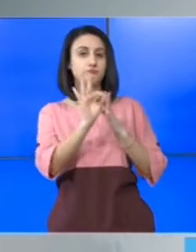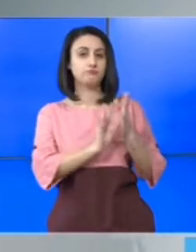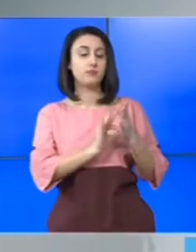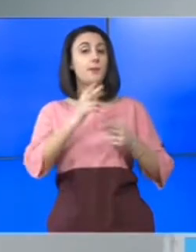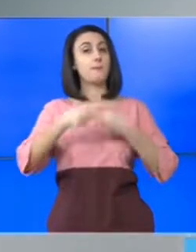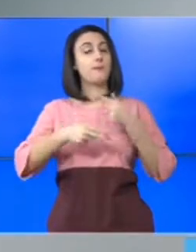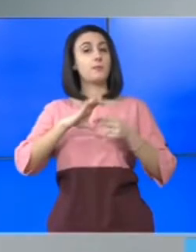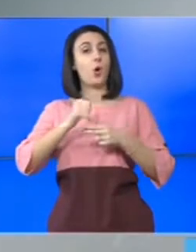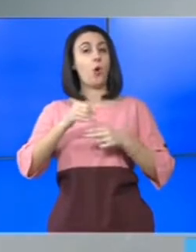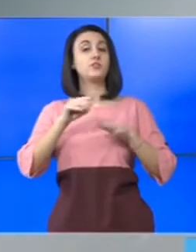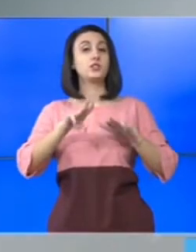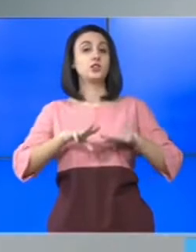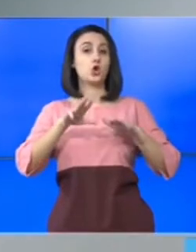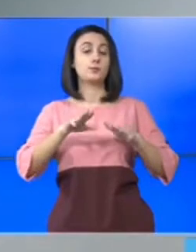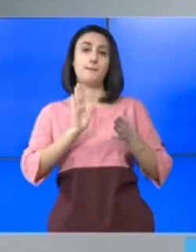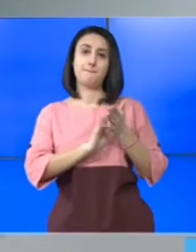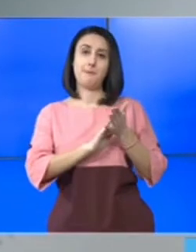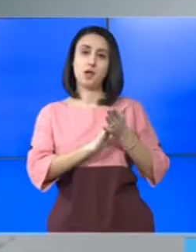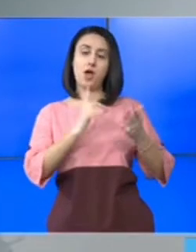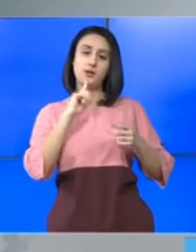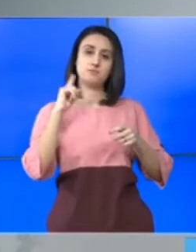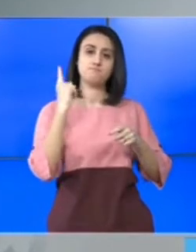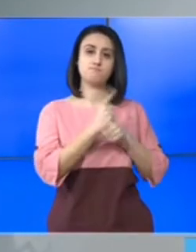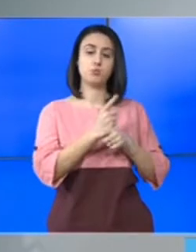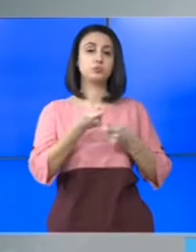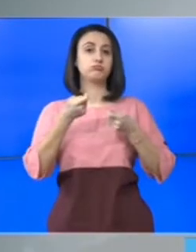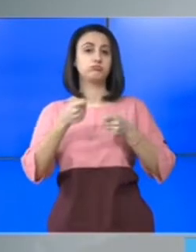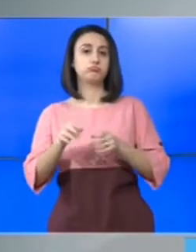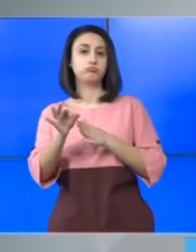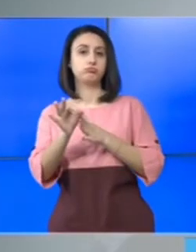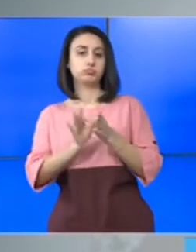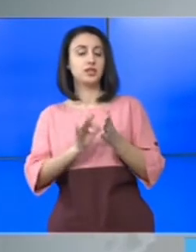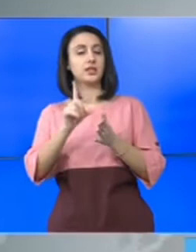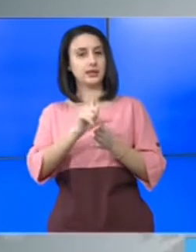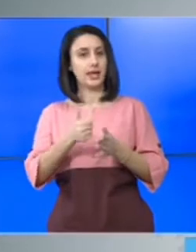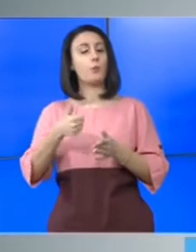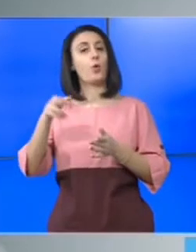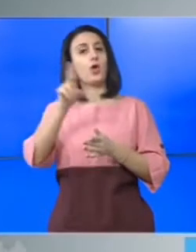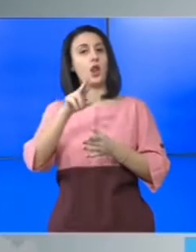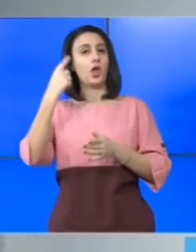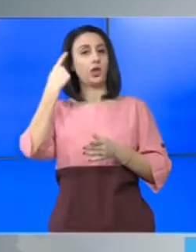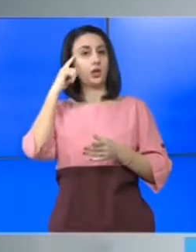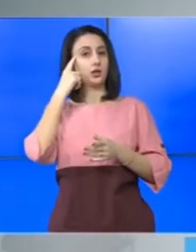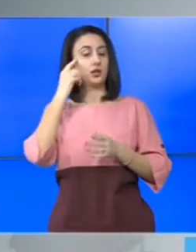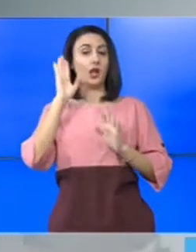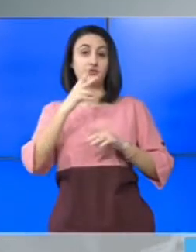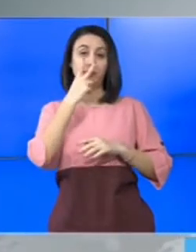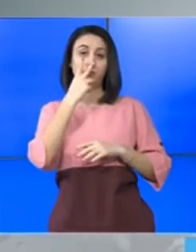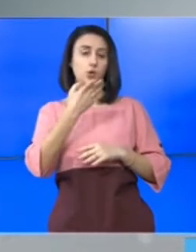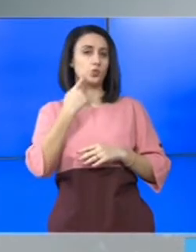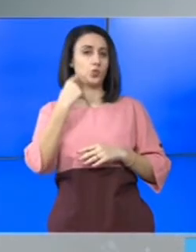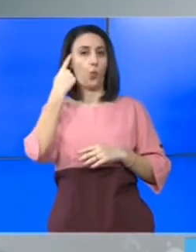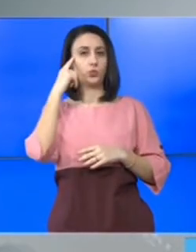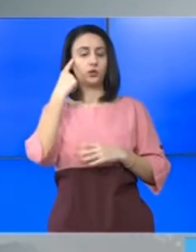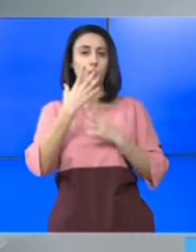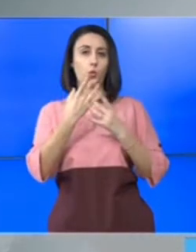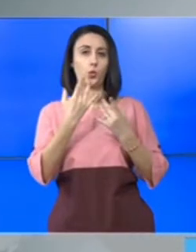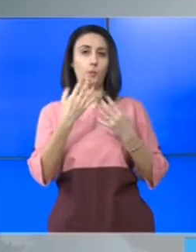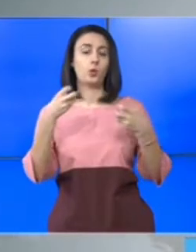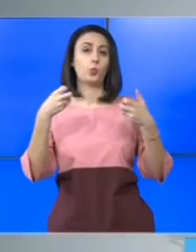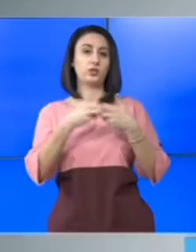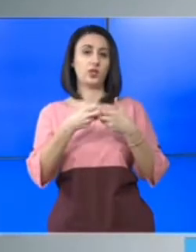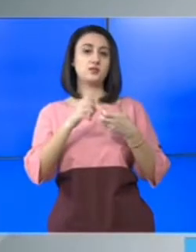-19, pe baza cărora sunt impuse, restricțiile ar trebui regândite, având în vedere că nu iau în calcul numărul de teste aplicate.